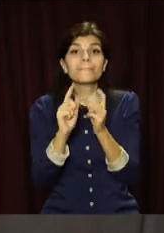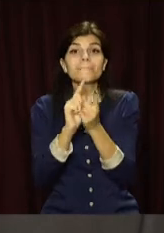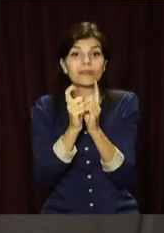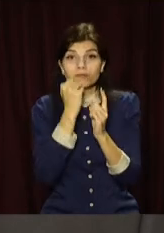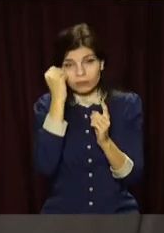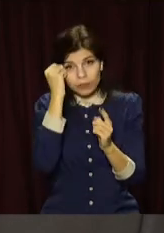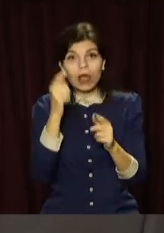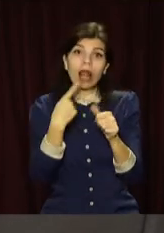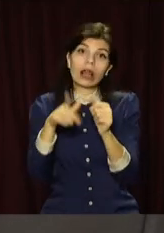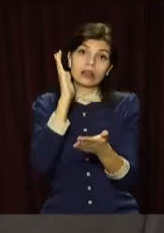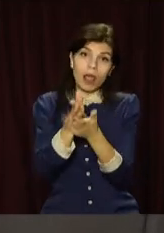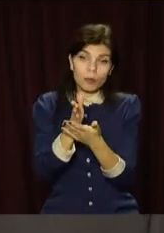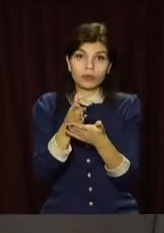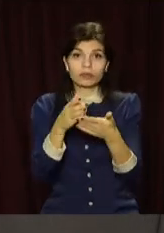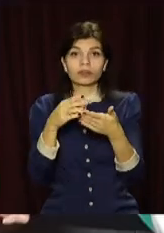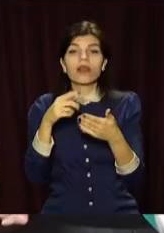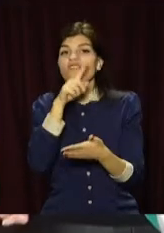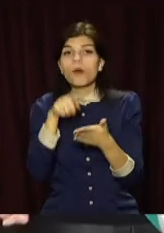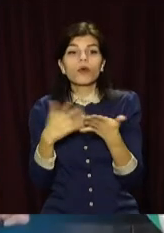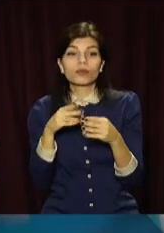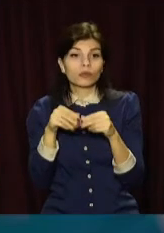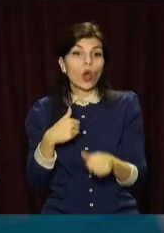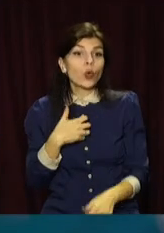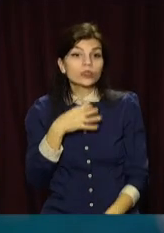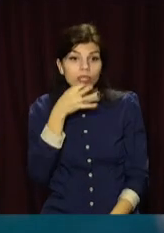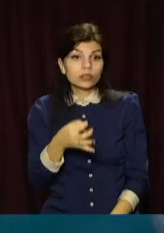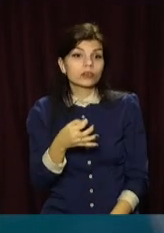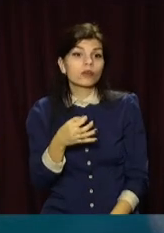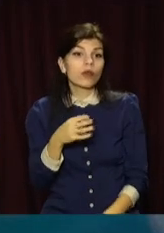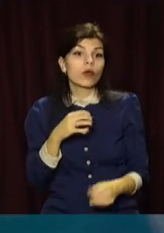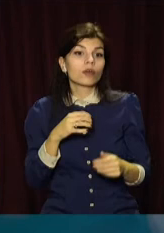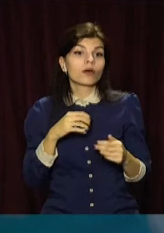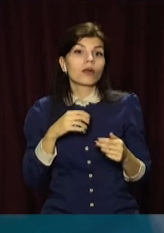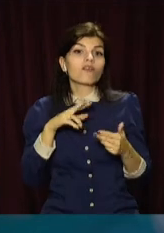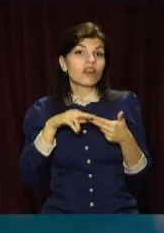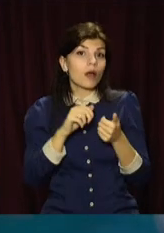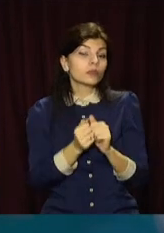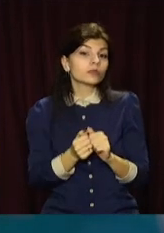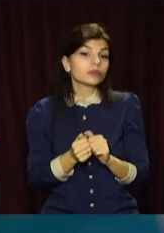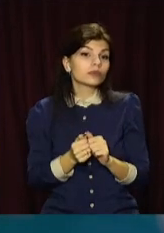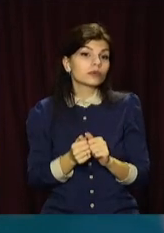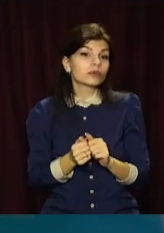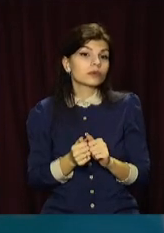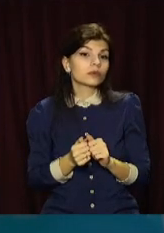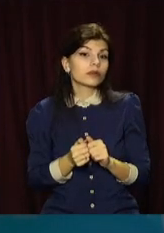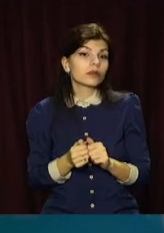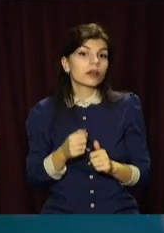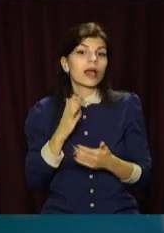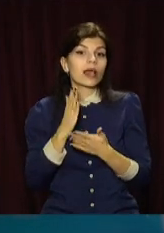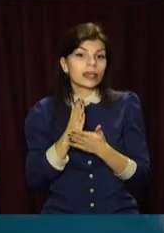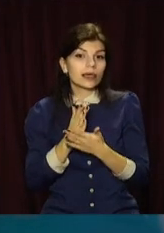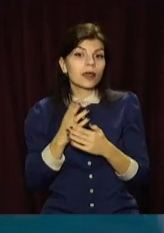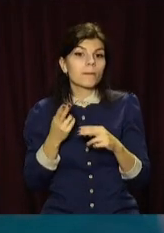напрямую, рішити вопрос, який відник. Хочу сказати, що в Комянському є подолання